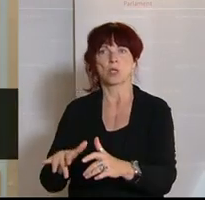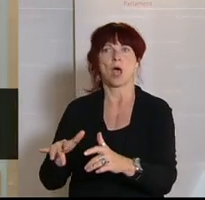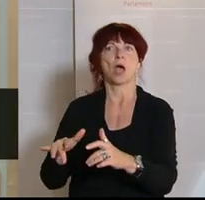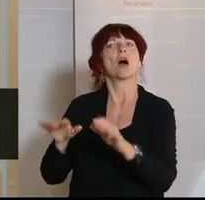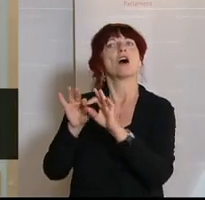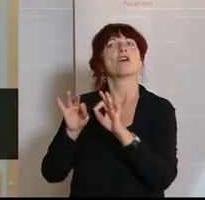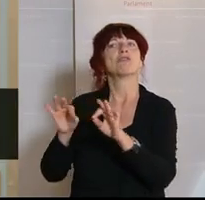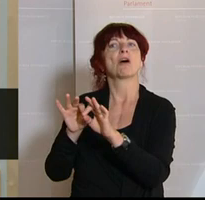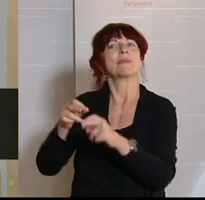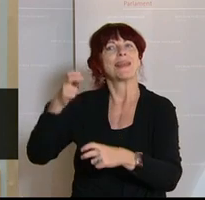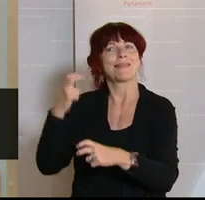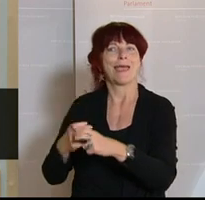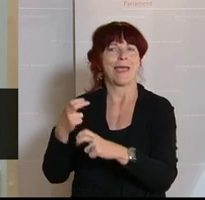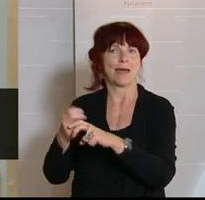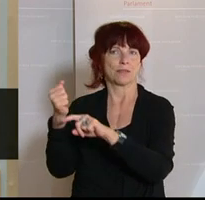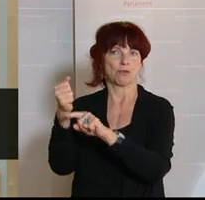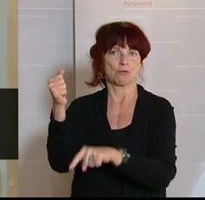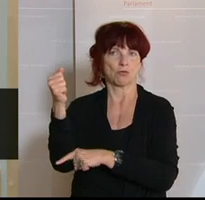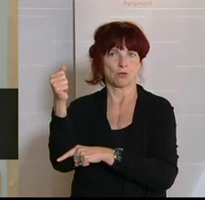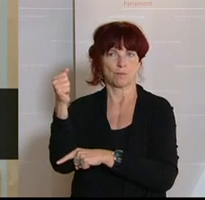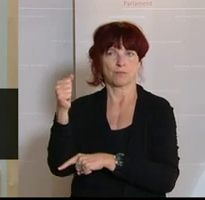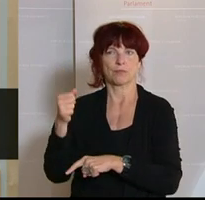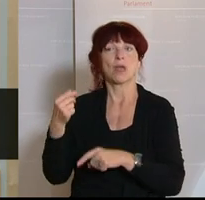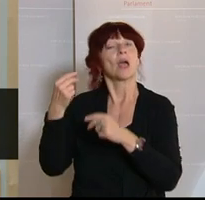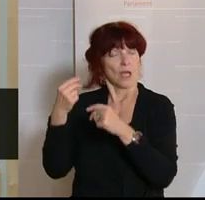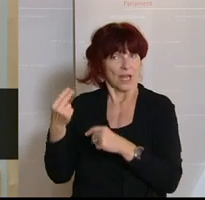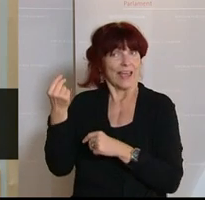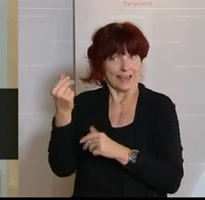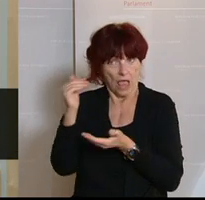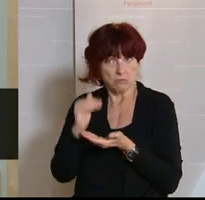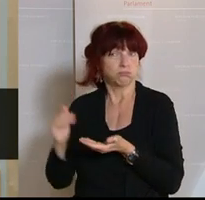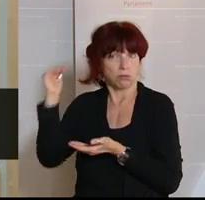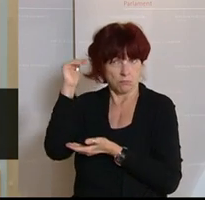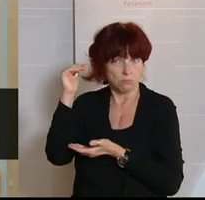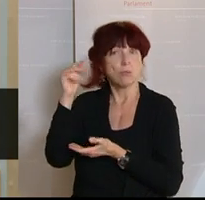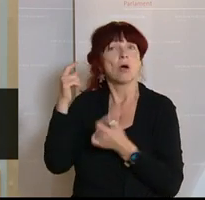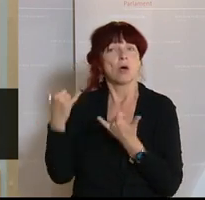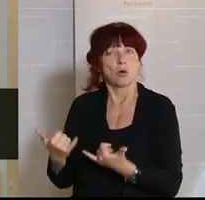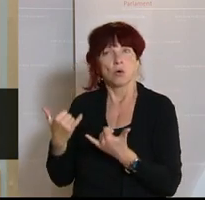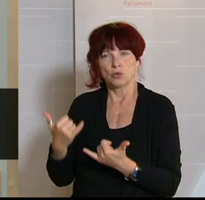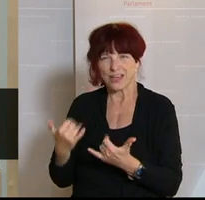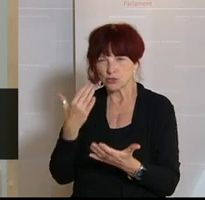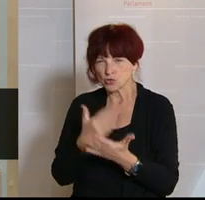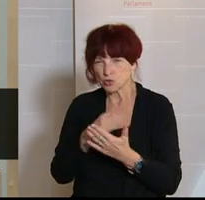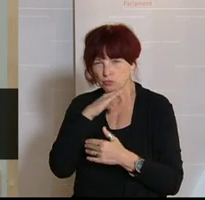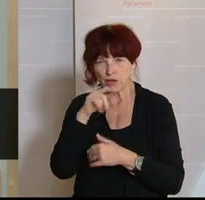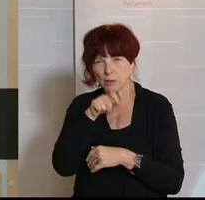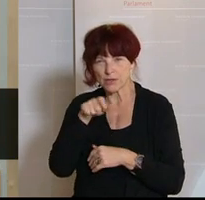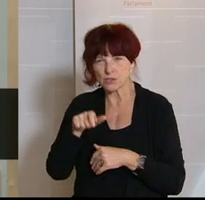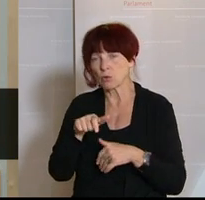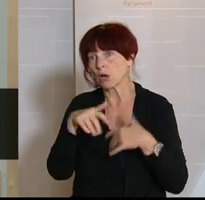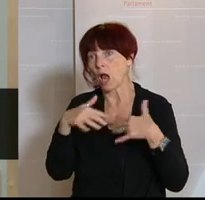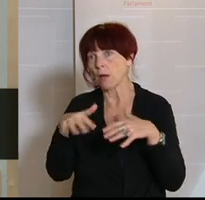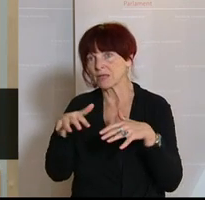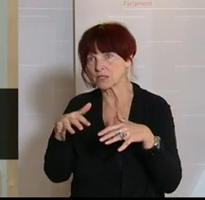Dass die Mittel aufgestockt werden sollen, ist angesichts der jetzt schon hohen Zahl an Arbeitslosen und der zu erwartenden Verschärfung am Arbeitsmarkt in